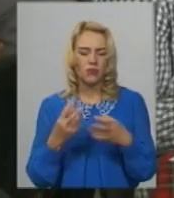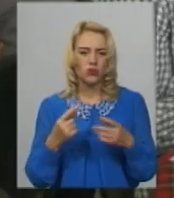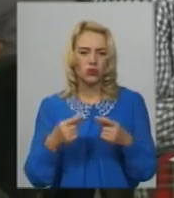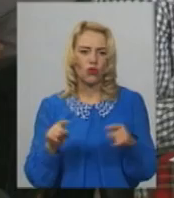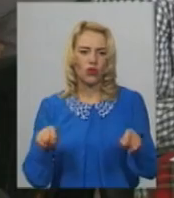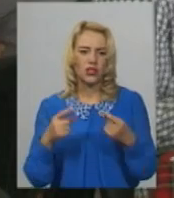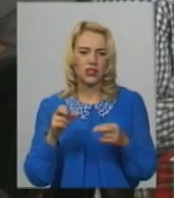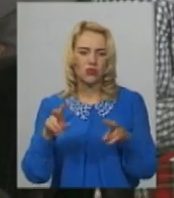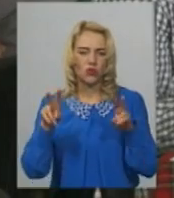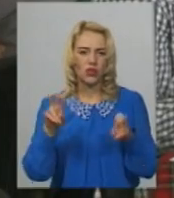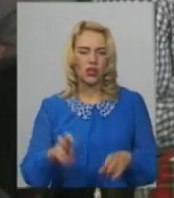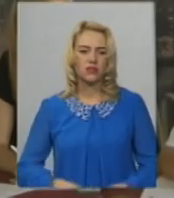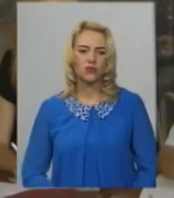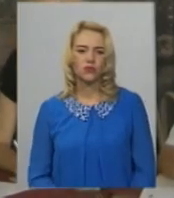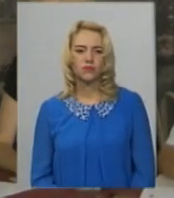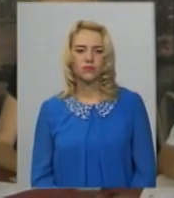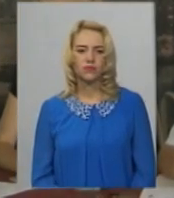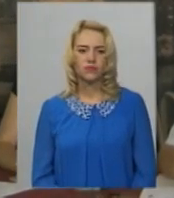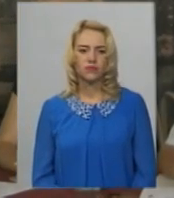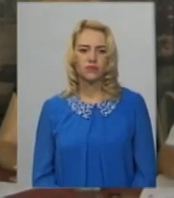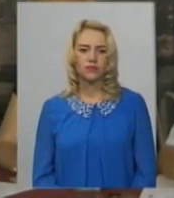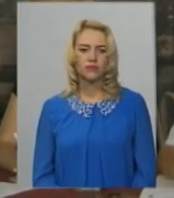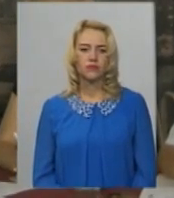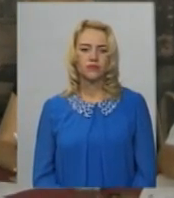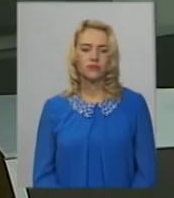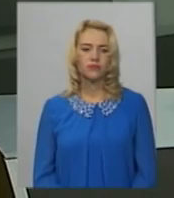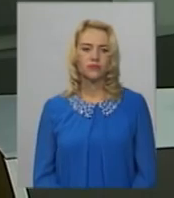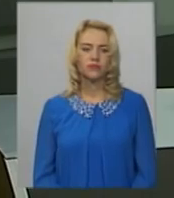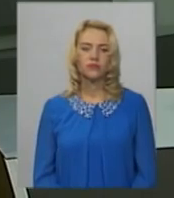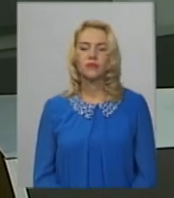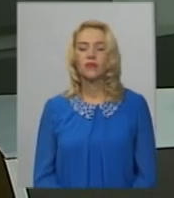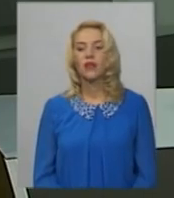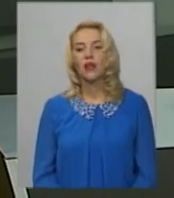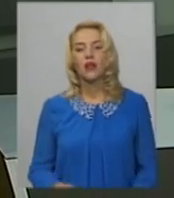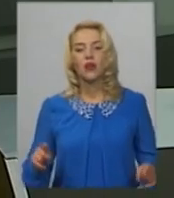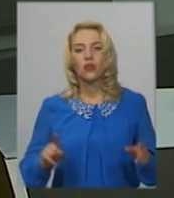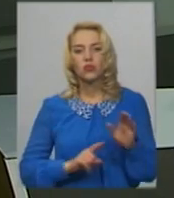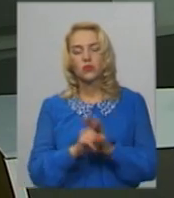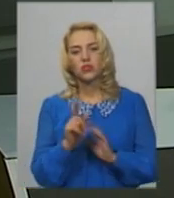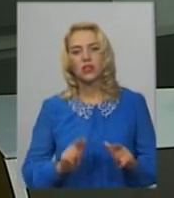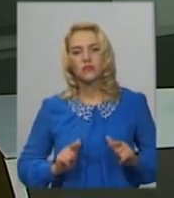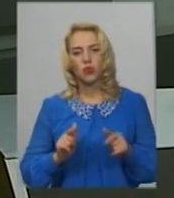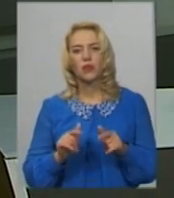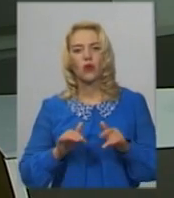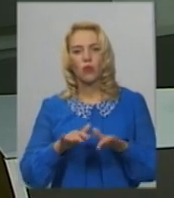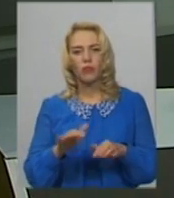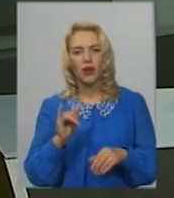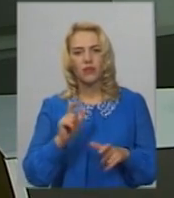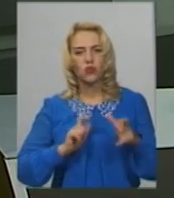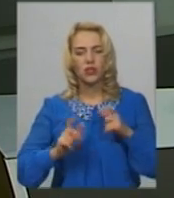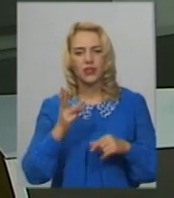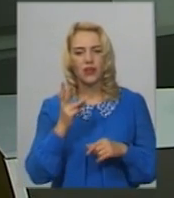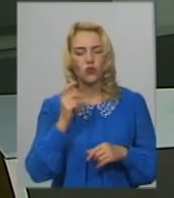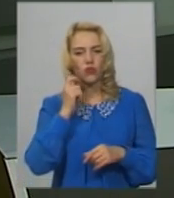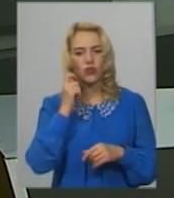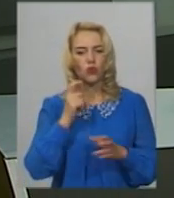назву. Андрій Гюманий, Віктор Кривий, новини на Суспільному, Хмельницький. Розпочалася вступна кампанія в університет третього